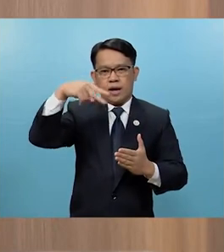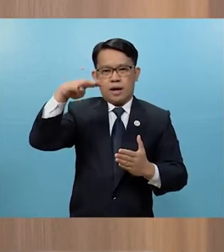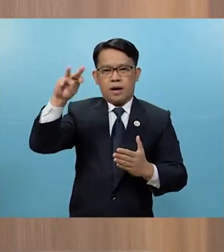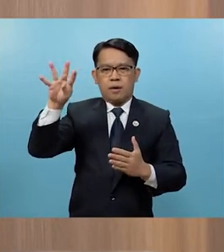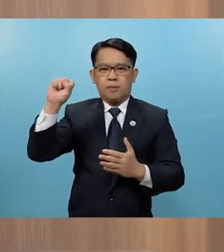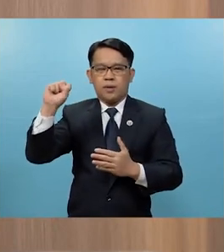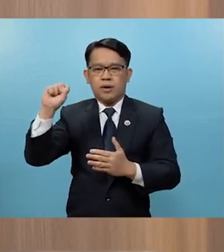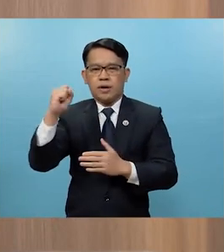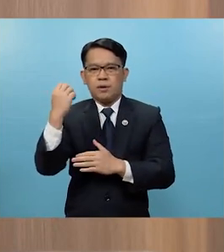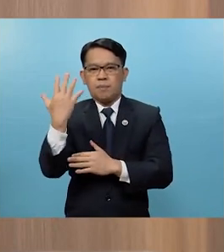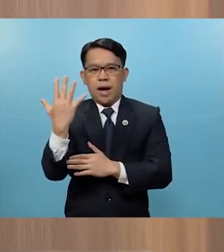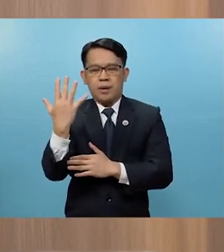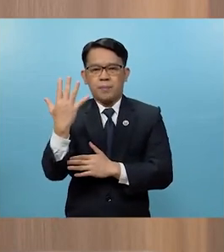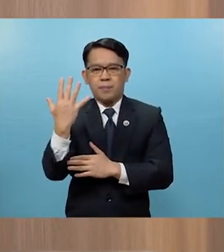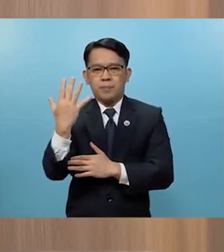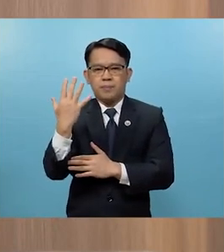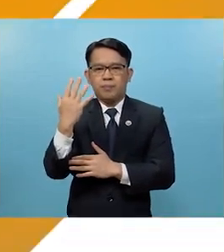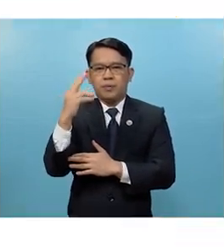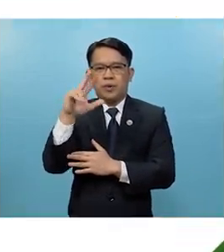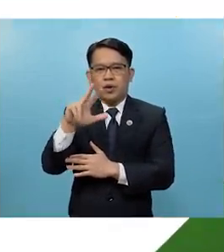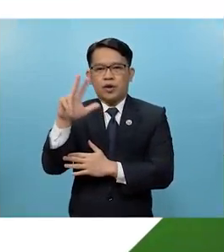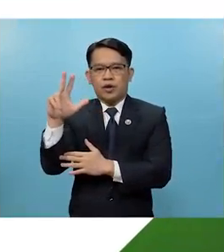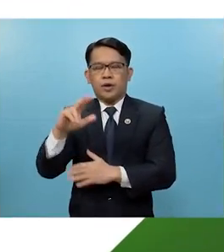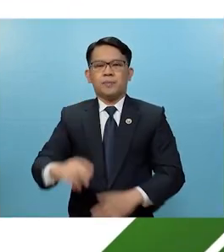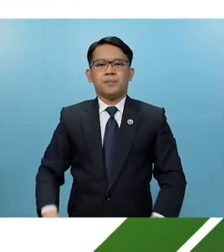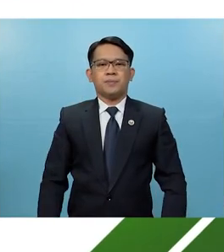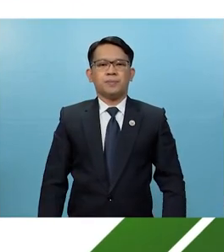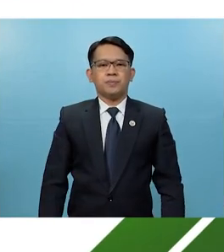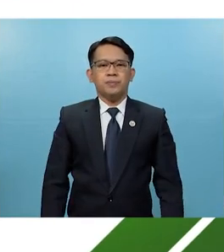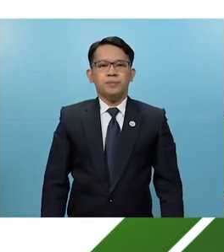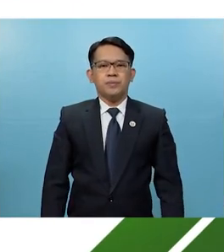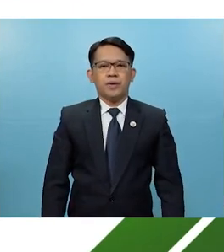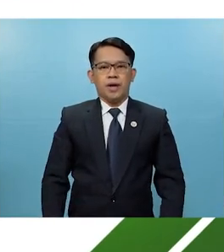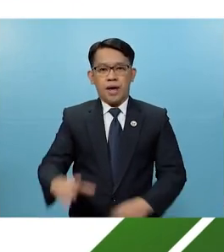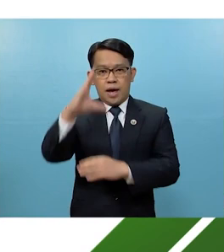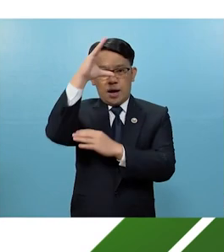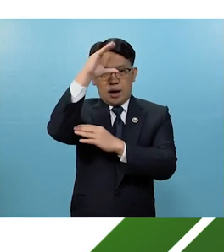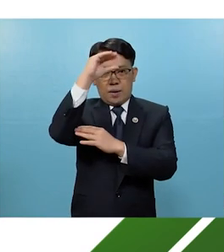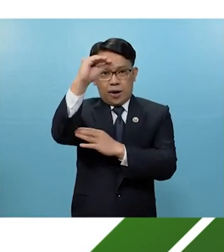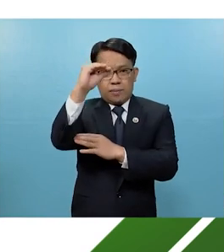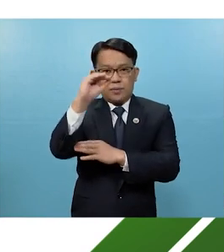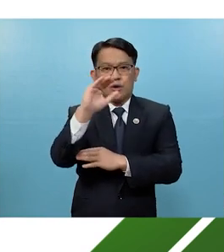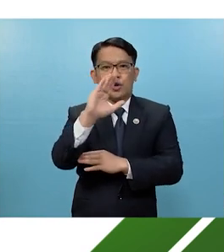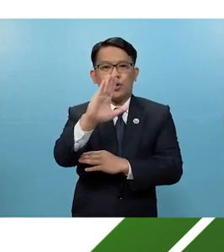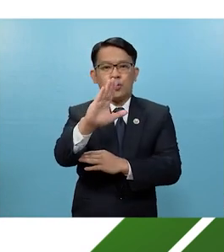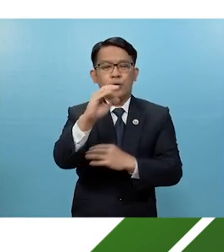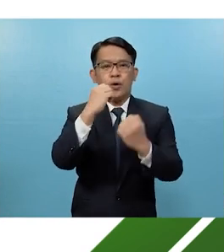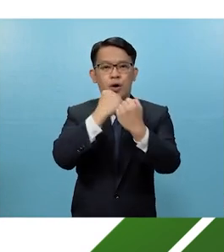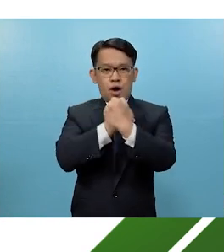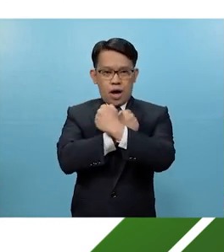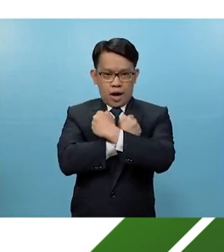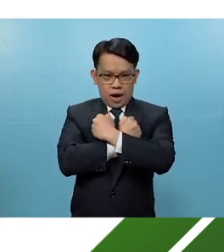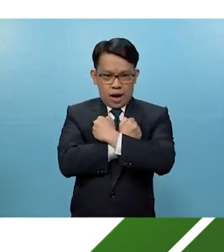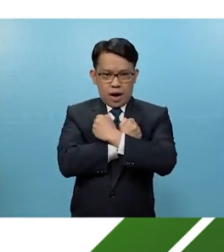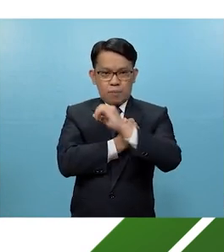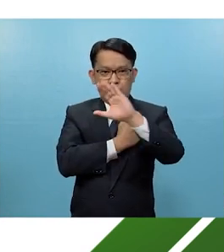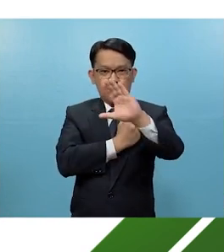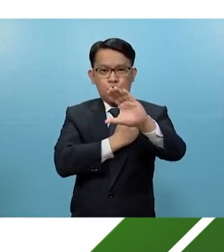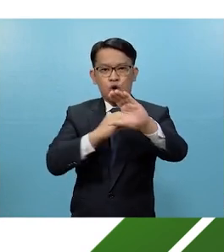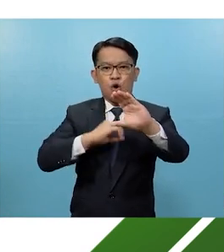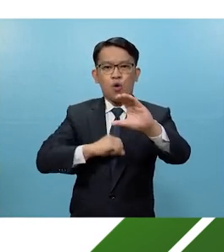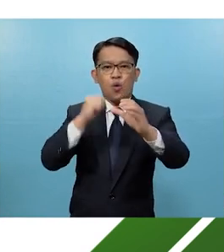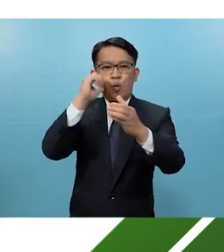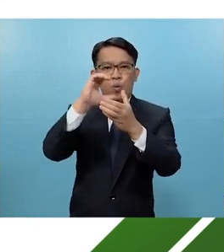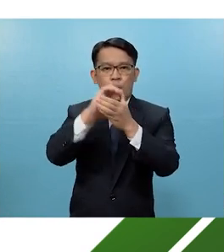sa 5 at 33 Mga lalaki mahali ninyo ang inyo-inyong